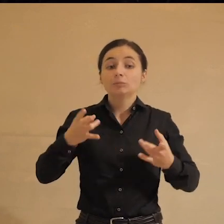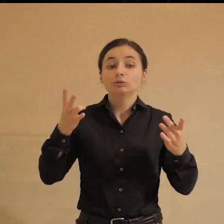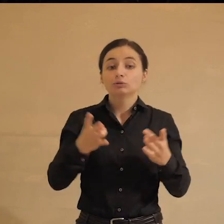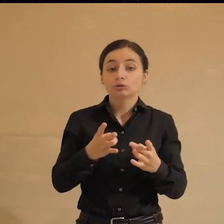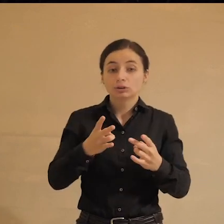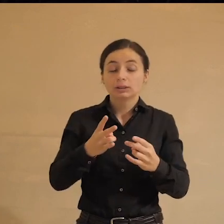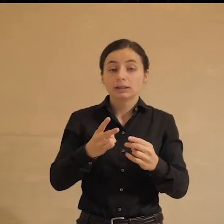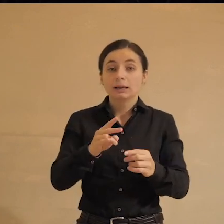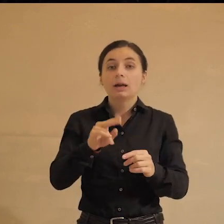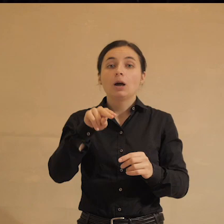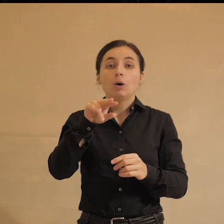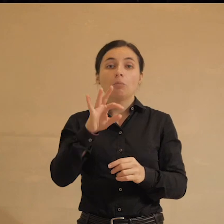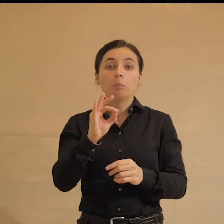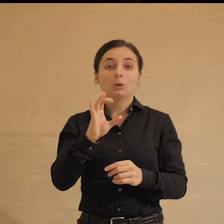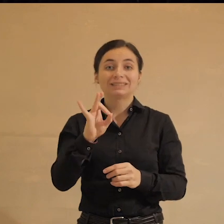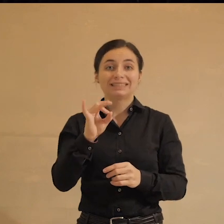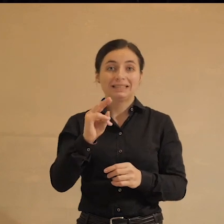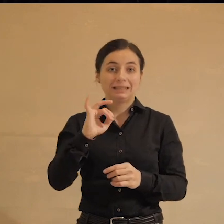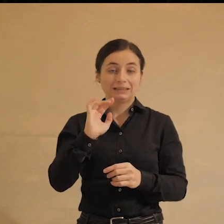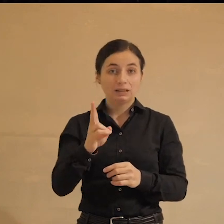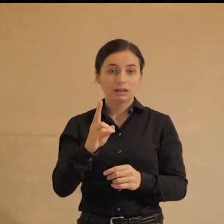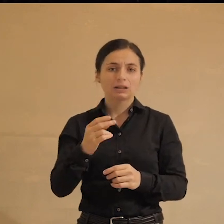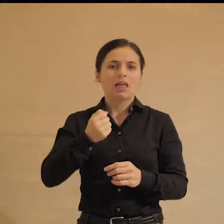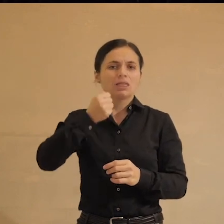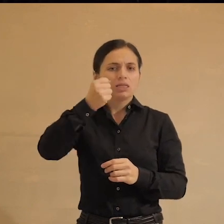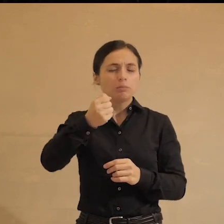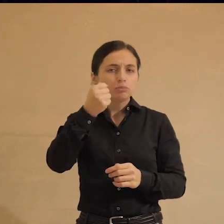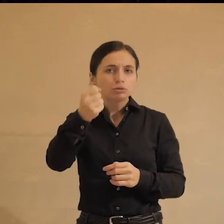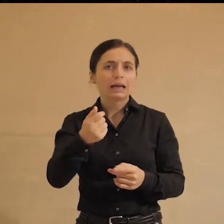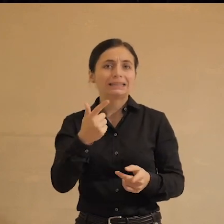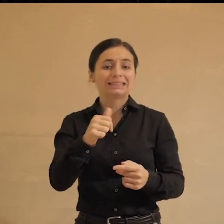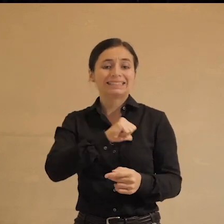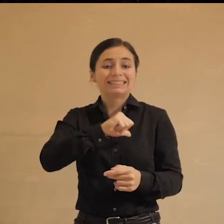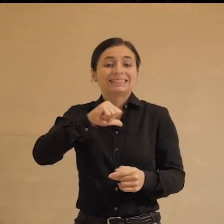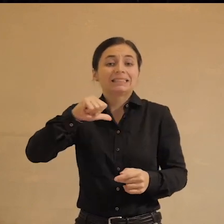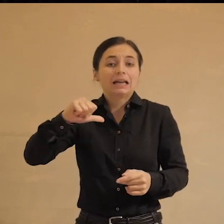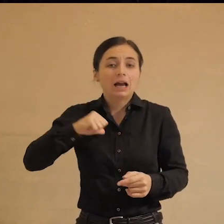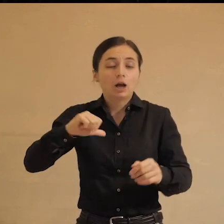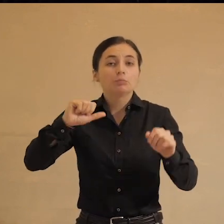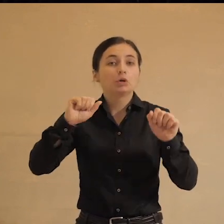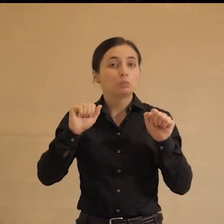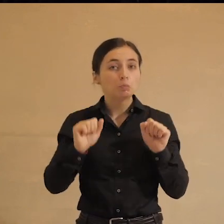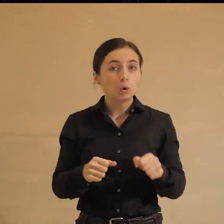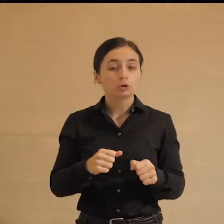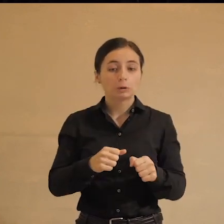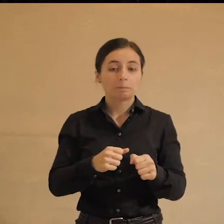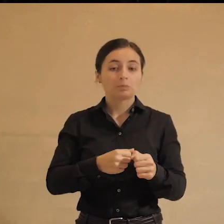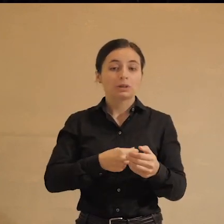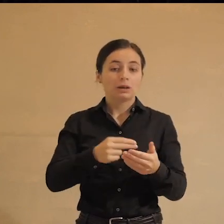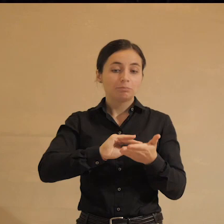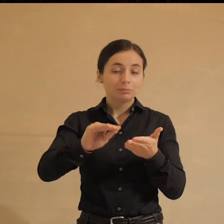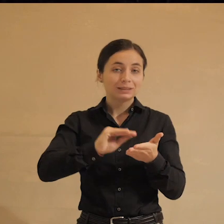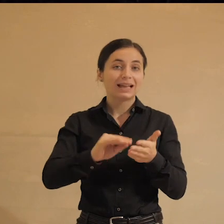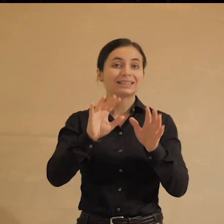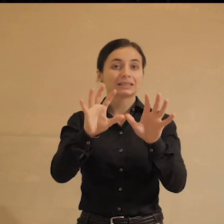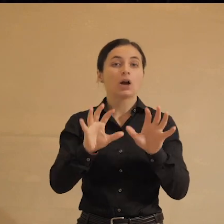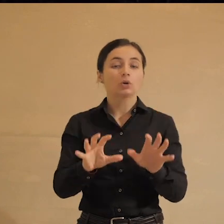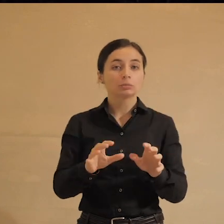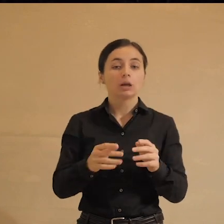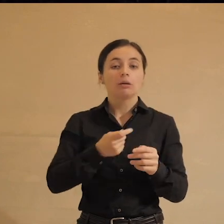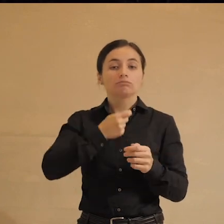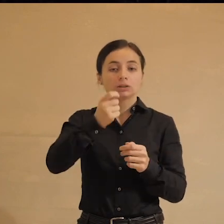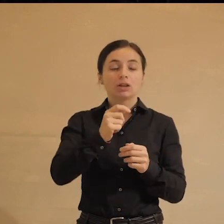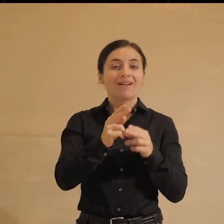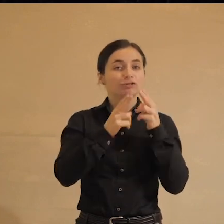посредники, зачем нам нужны представители, какие-то там депутаты, если мы сами можем писать законопроекты, подавать